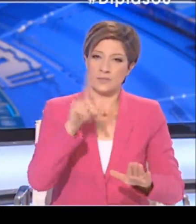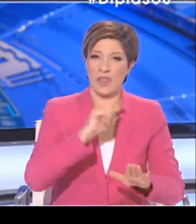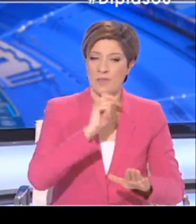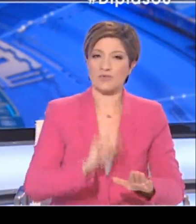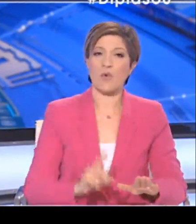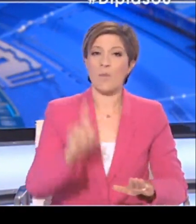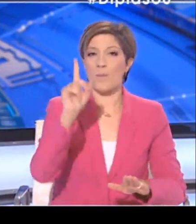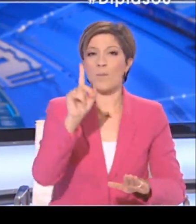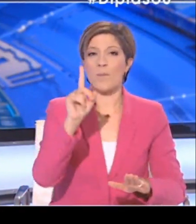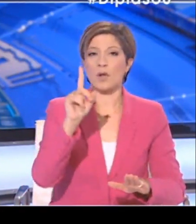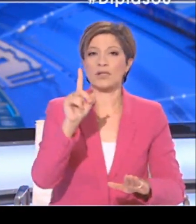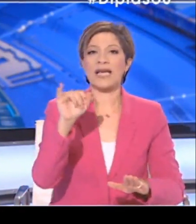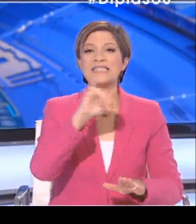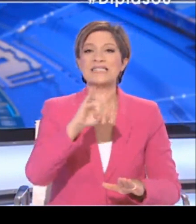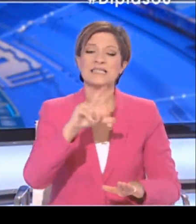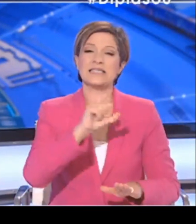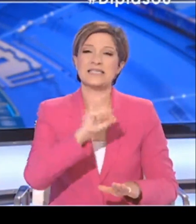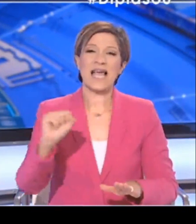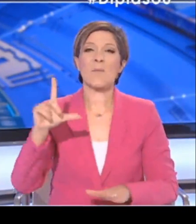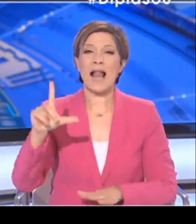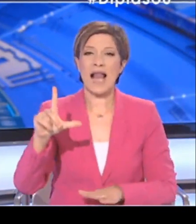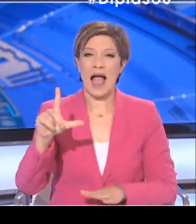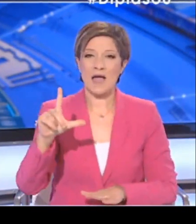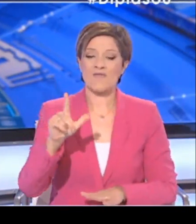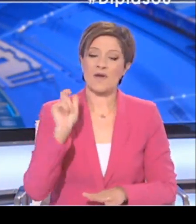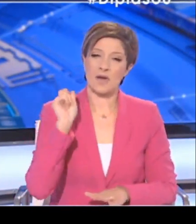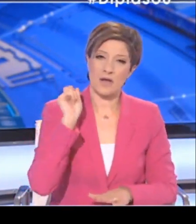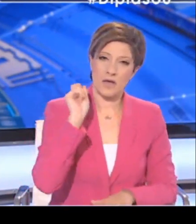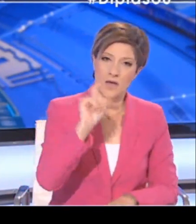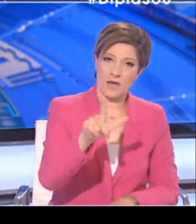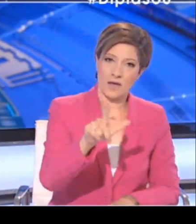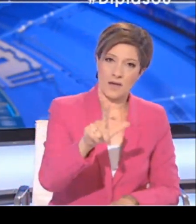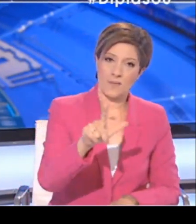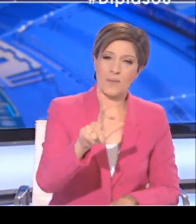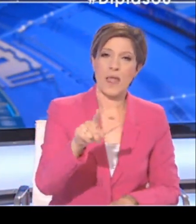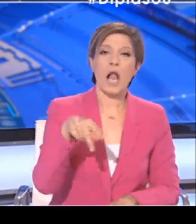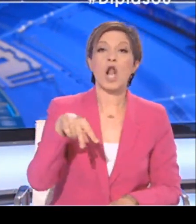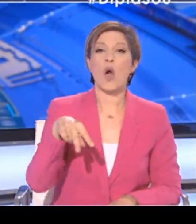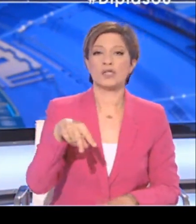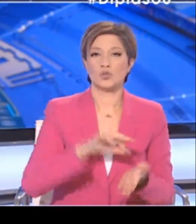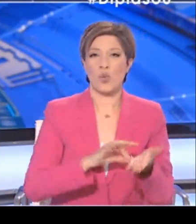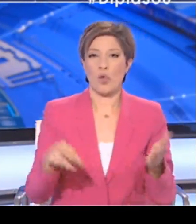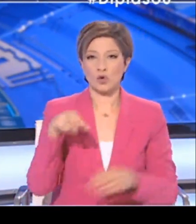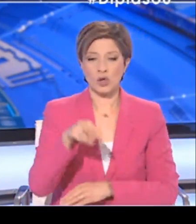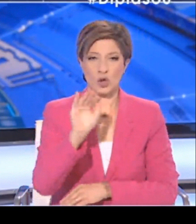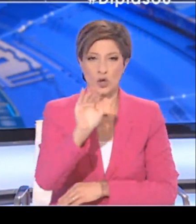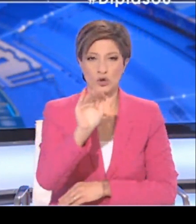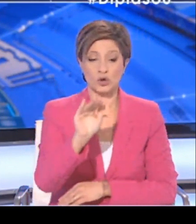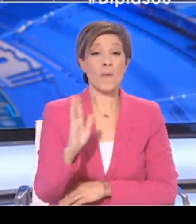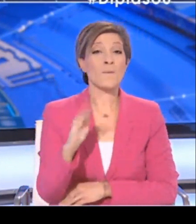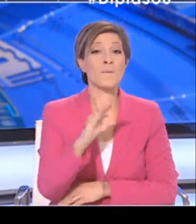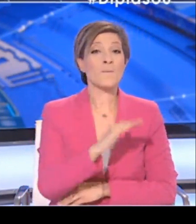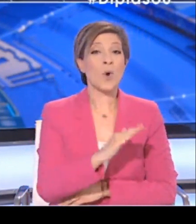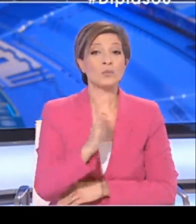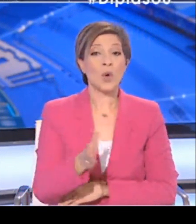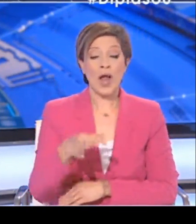Η πρώτη έρχεται από το Sigma Live και απευθύνεται κύριε Λοΐζου σε εσάς. Πότε θα μπορούν